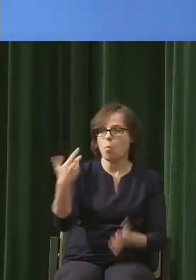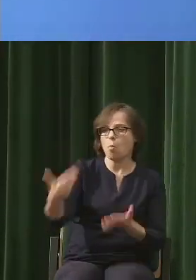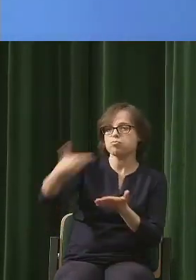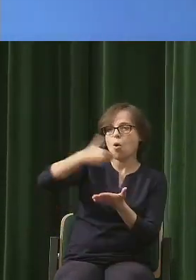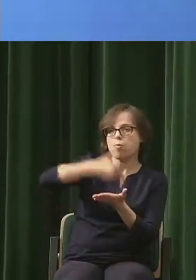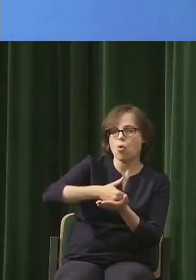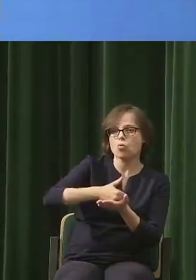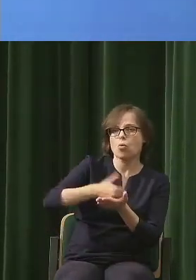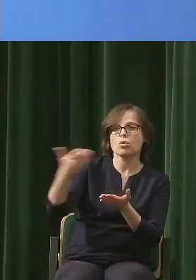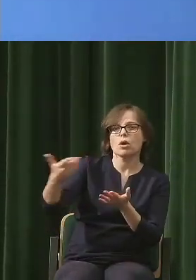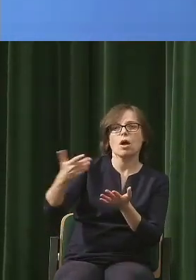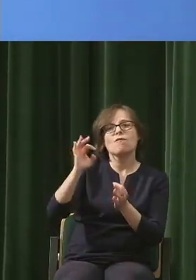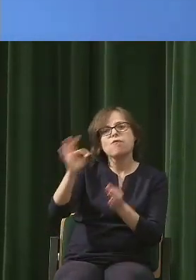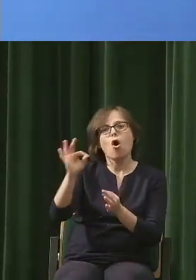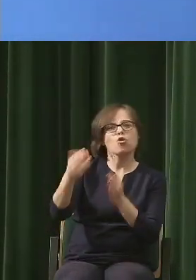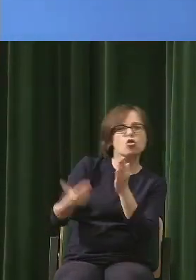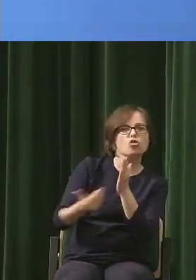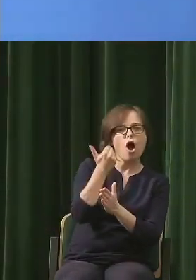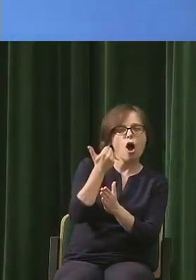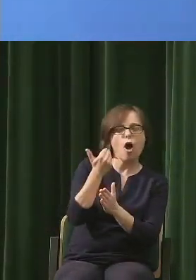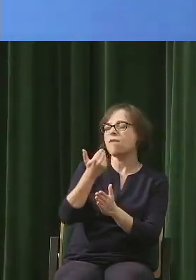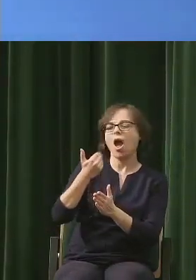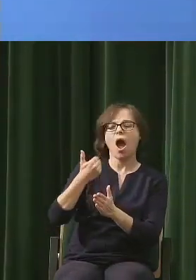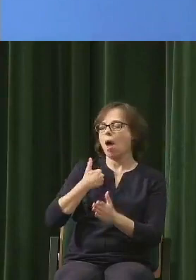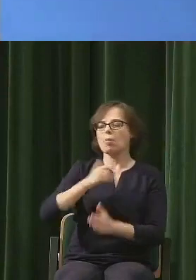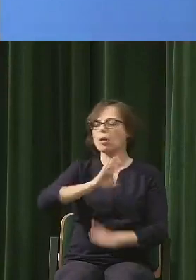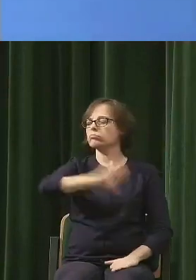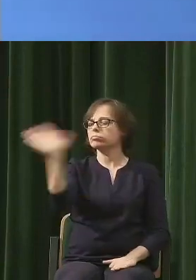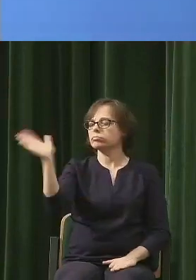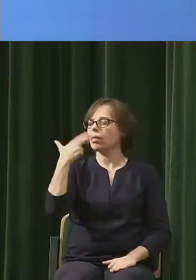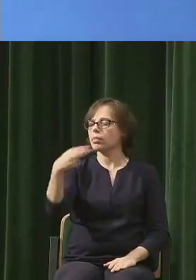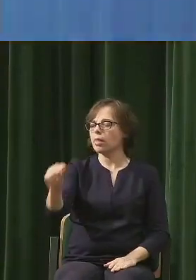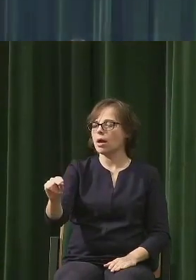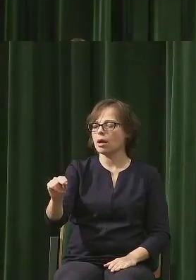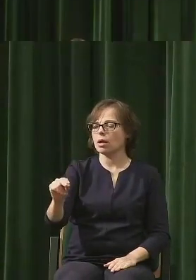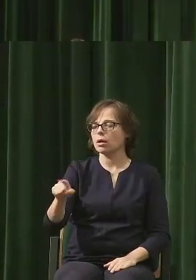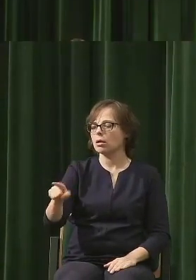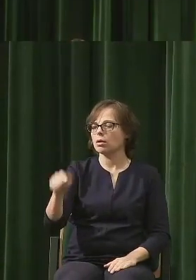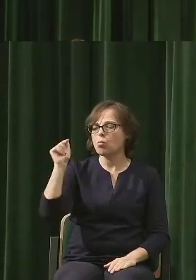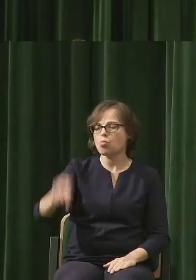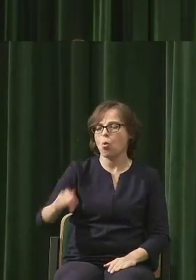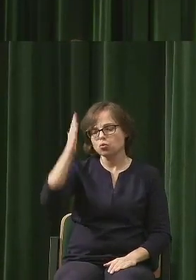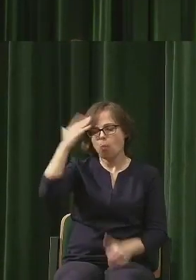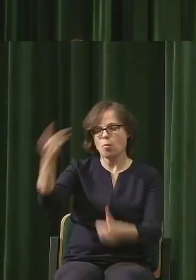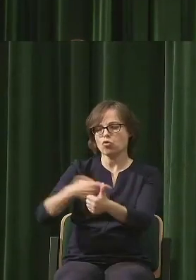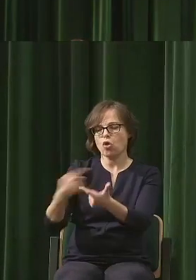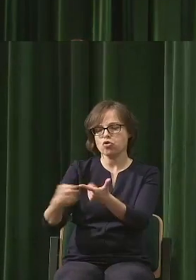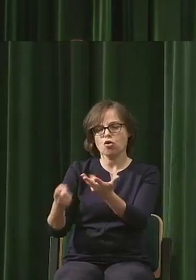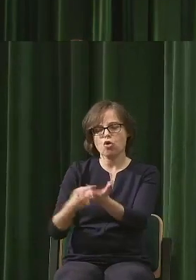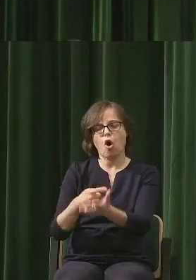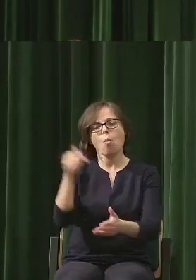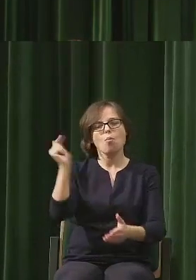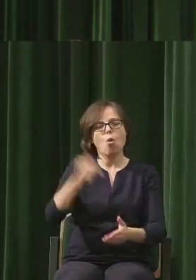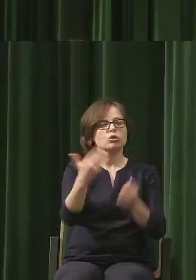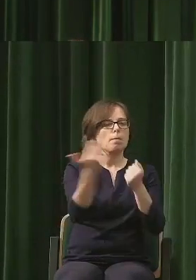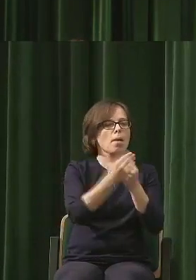całkowicie od razu kasowane w imię modernizmu i mówienia, że matematyka i fizyka rządzą światem,